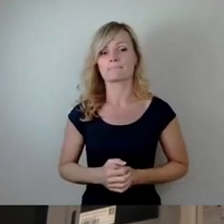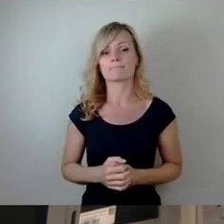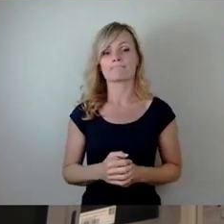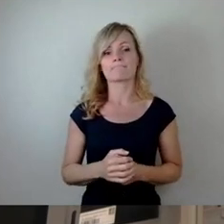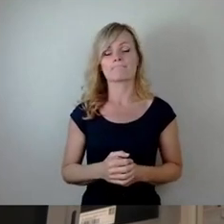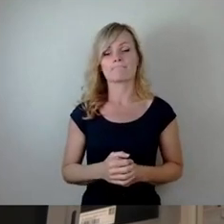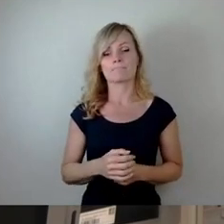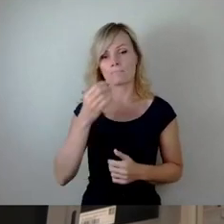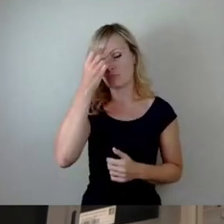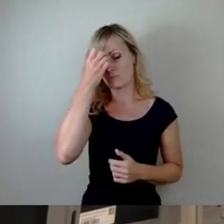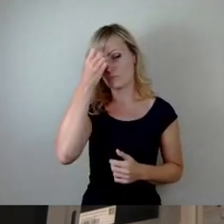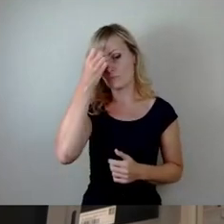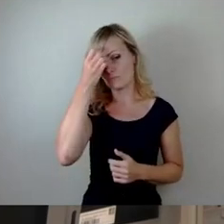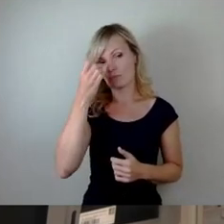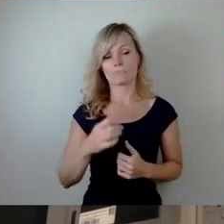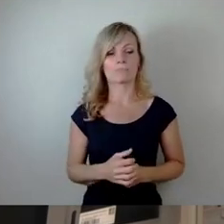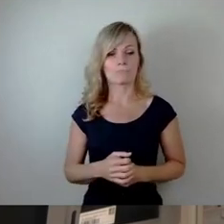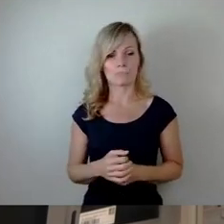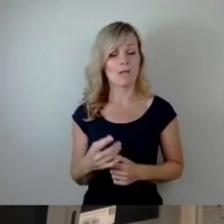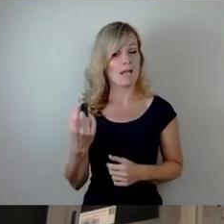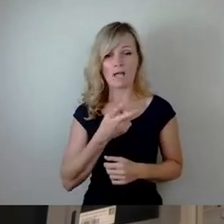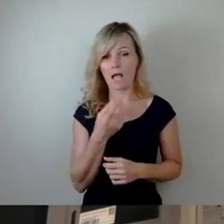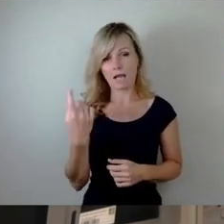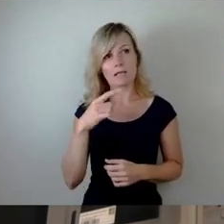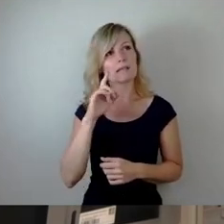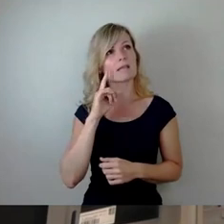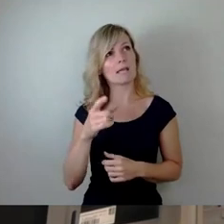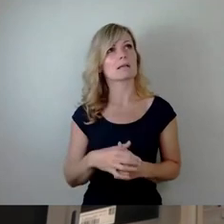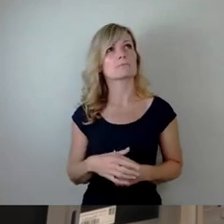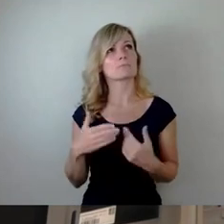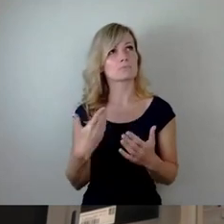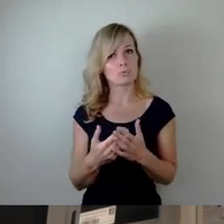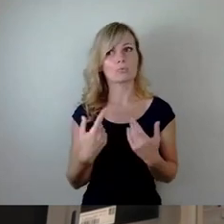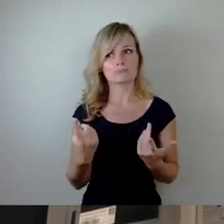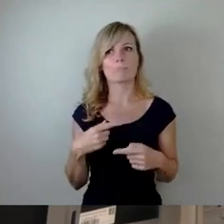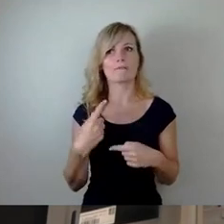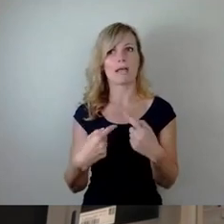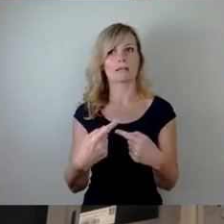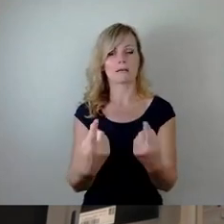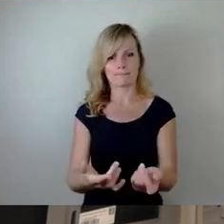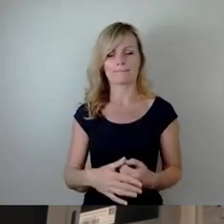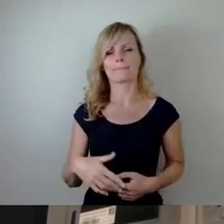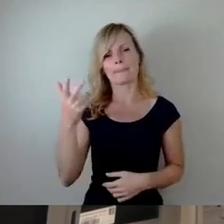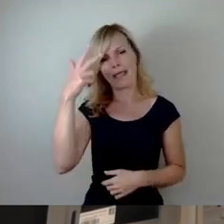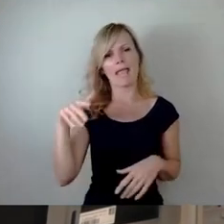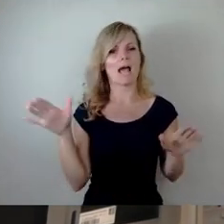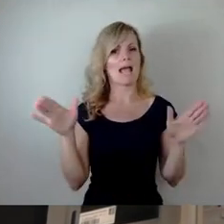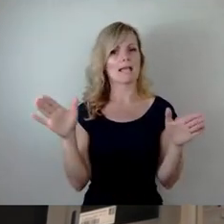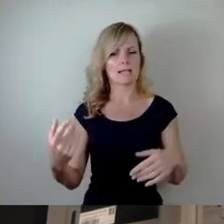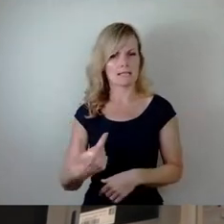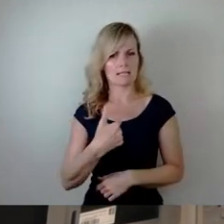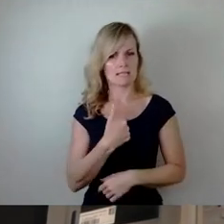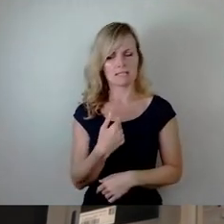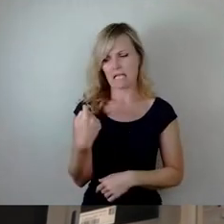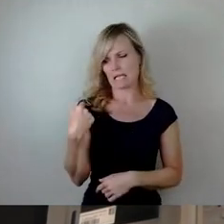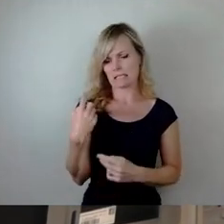all die denken, dass es so jetzt weitergeht. Jetzt haben wir Engel und ich in der Sitzung gestern herausgefunden